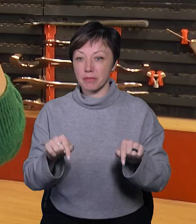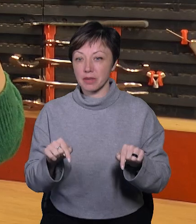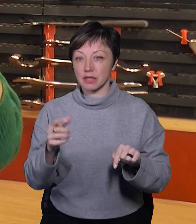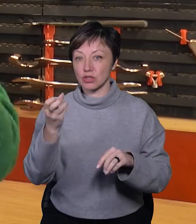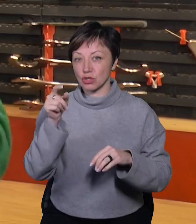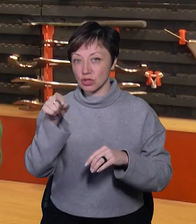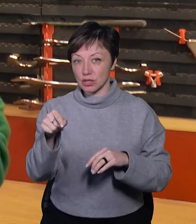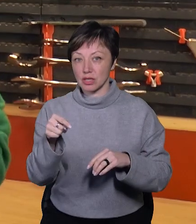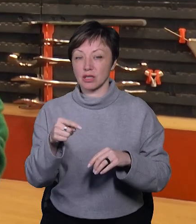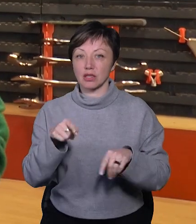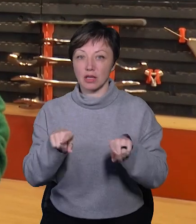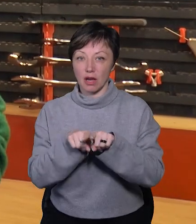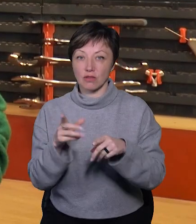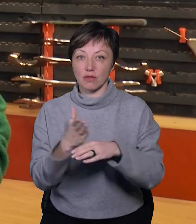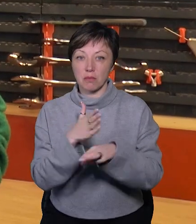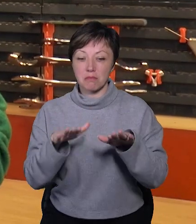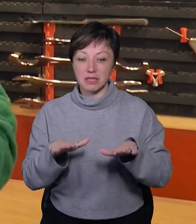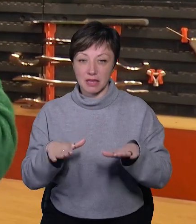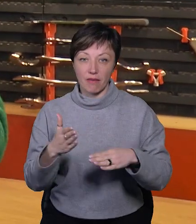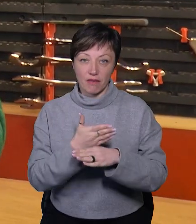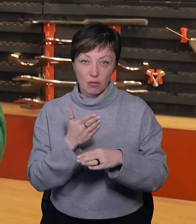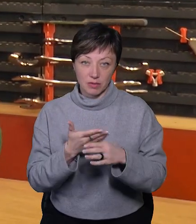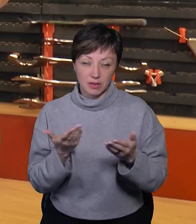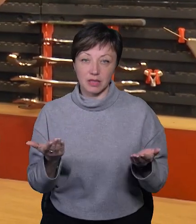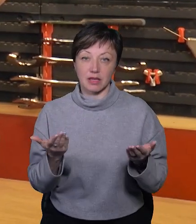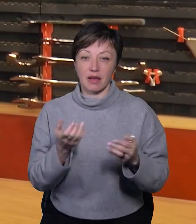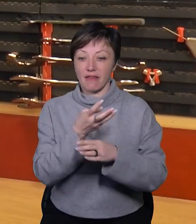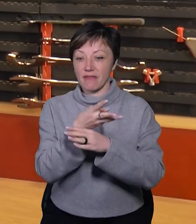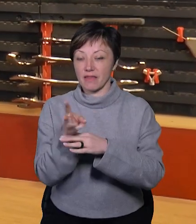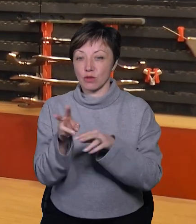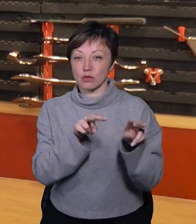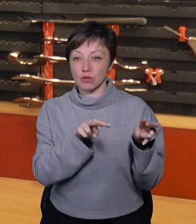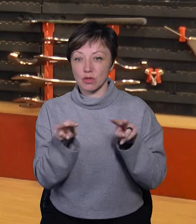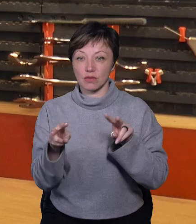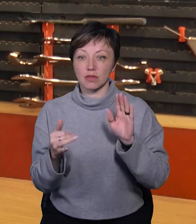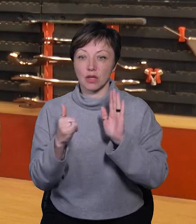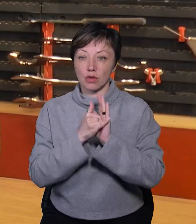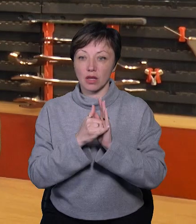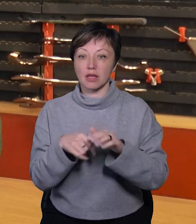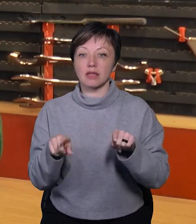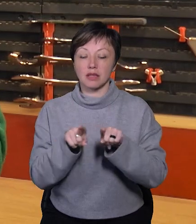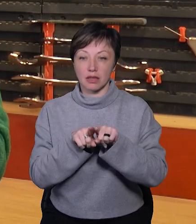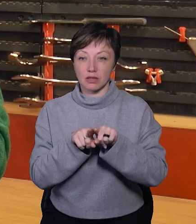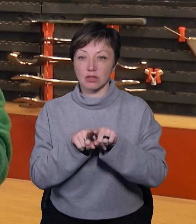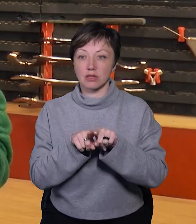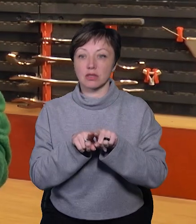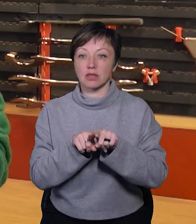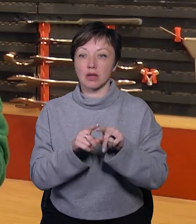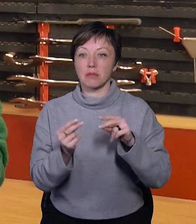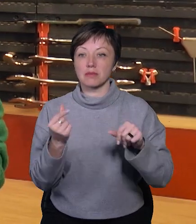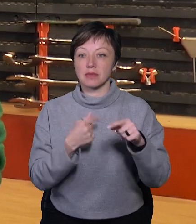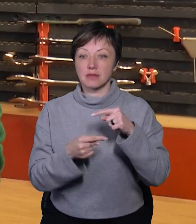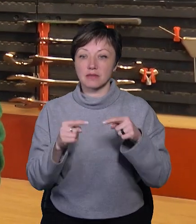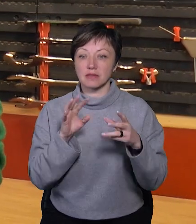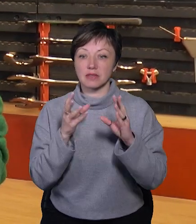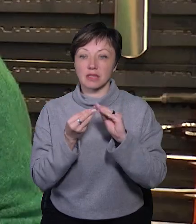там рецепшен нам також виготовляв місцевий виробник, відеоспостереження, яке ми встановлювали, нам встановлював підприємець,